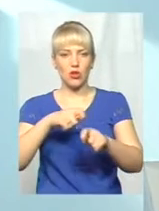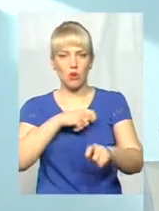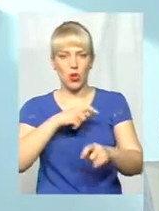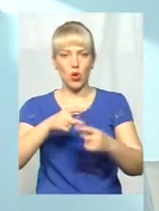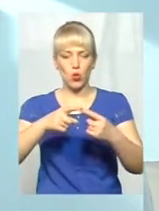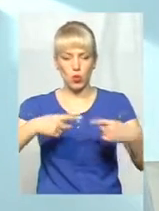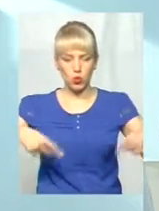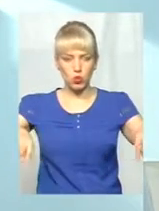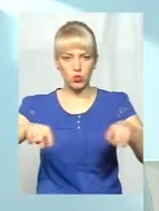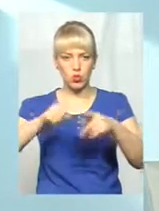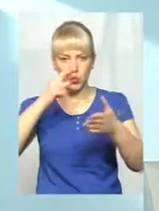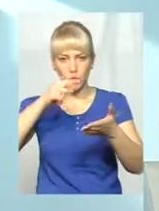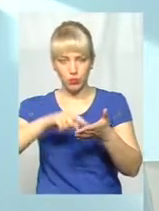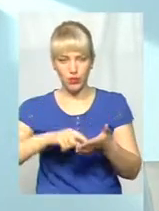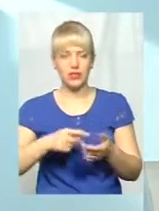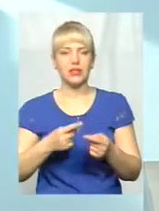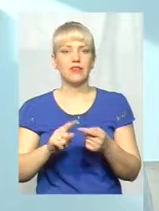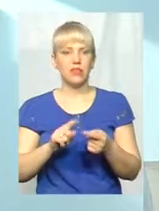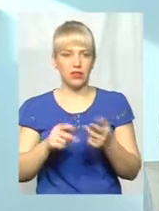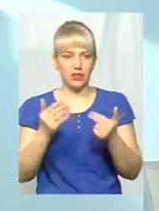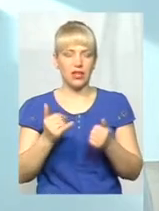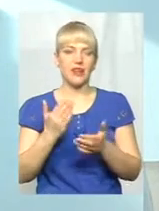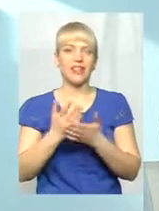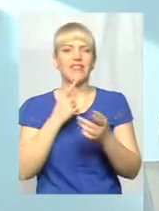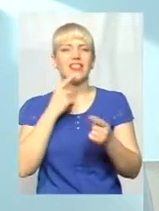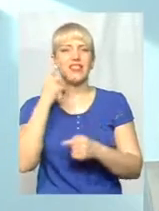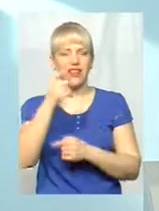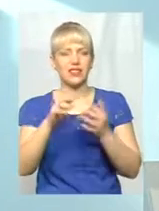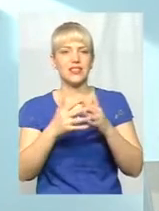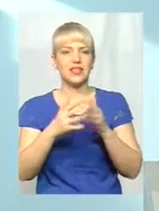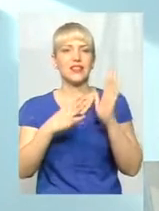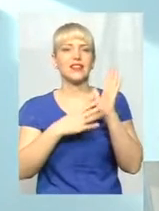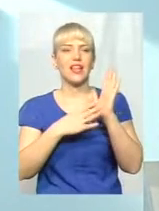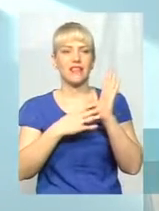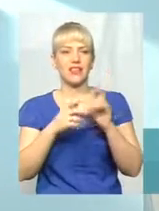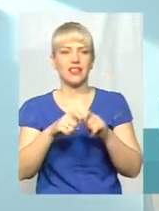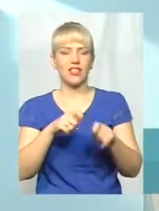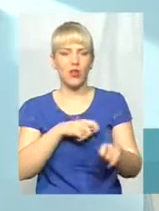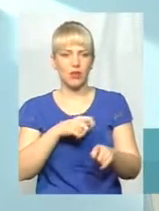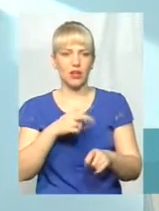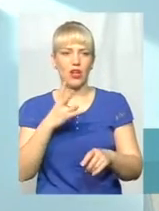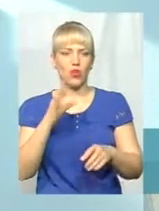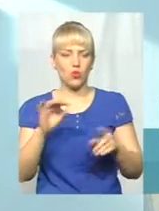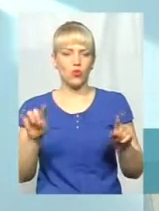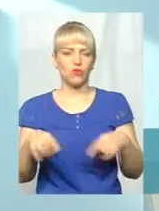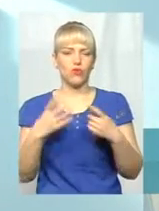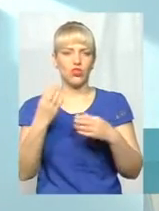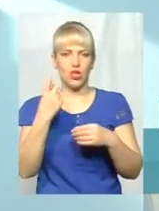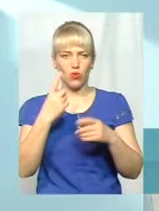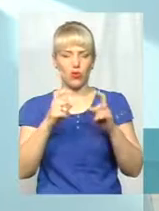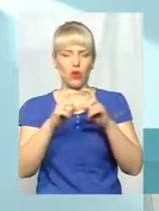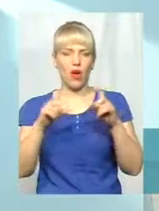Відтримана. Є в віддаленні села, що є 9 кілометрів. Ну, утворювати ще за амбулаторію одну.